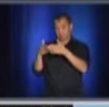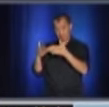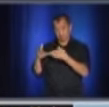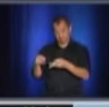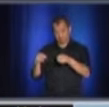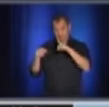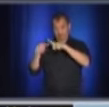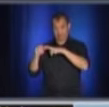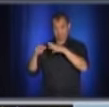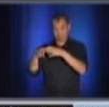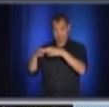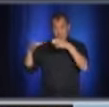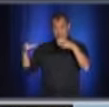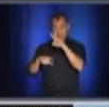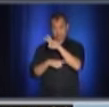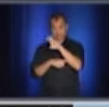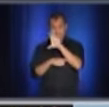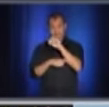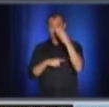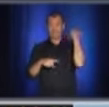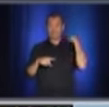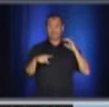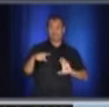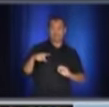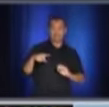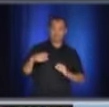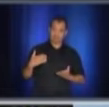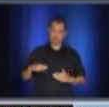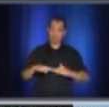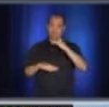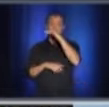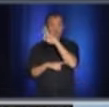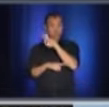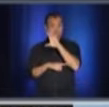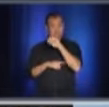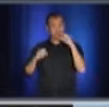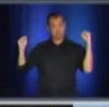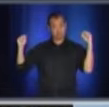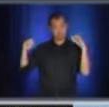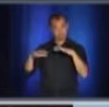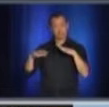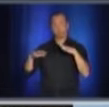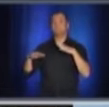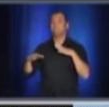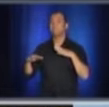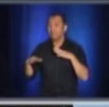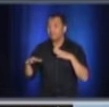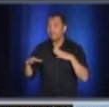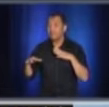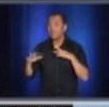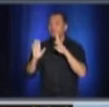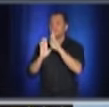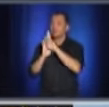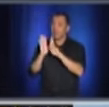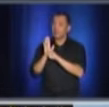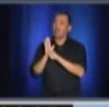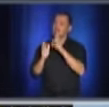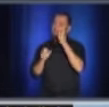puissent se faire, mais à l'intérieur d'un homme très strict, on ne parle pas ici de